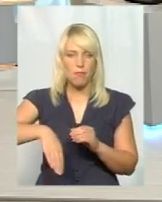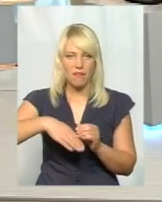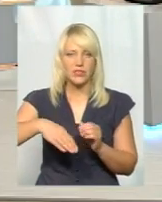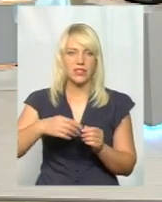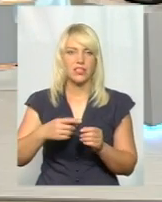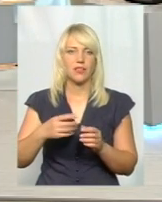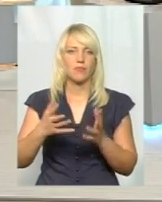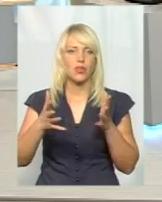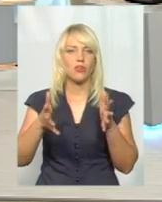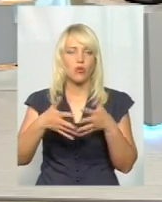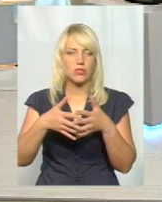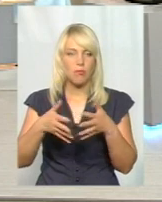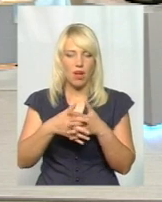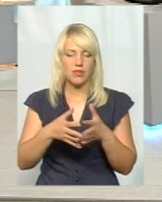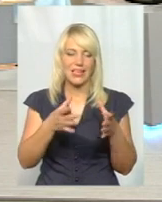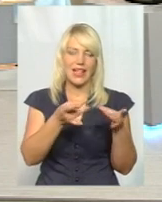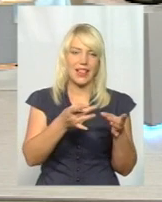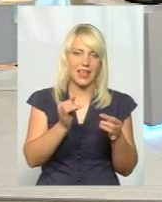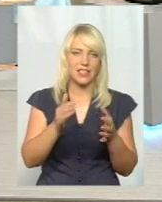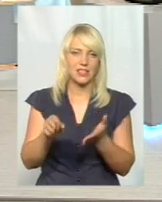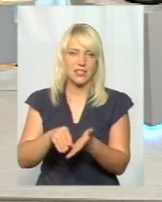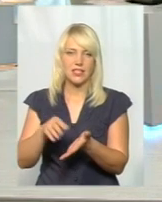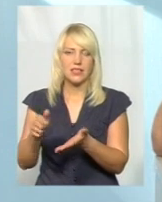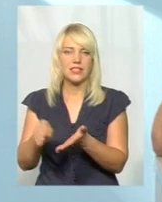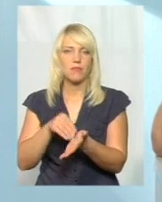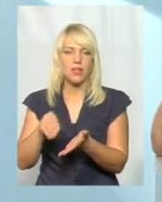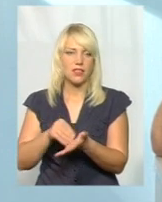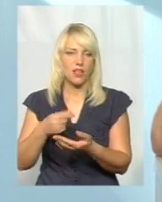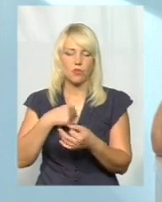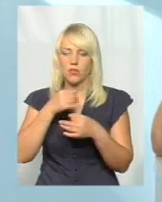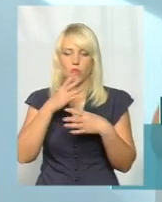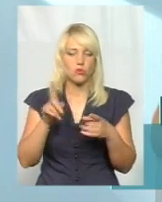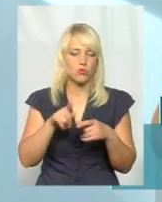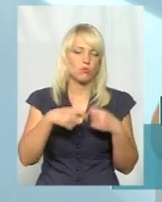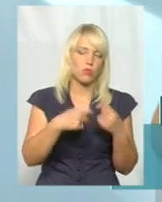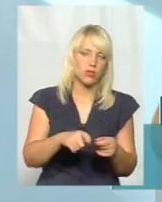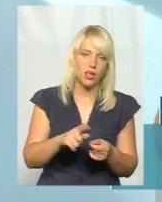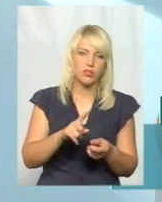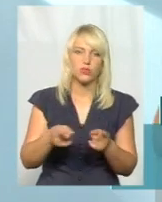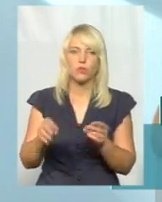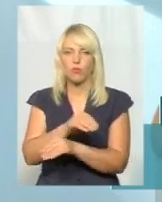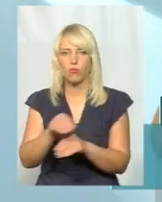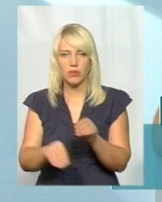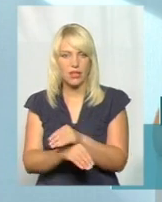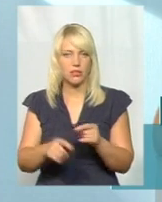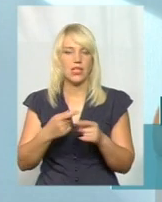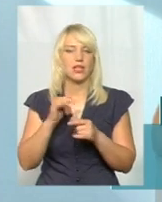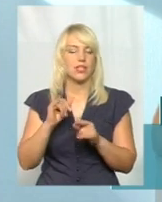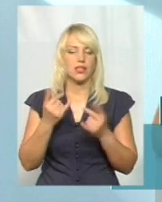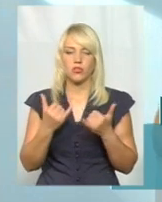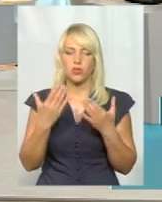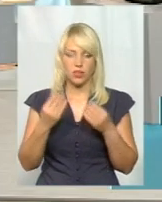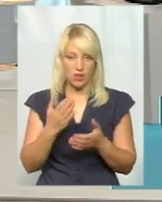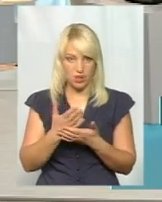тою, знає чим. Тобто фальсифікації в нас ніякої не може бути. Чи там продати якусь таблетку грейду. Тому на сьогоднішній день є